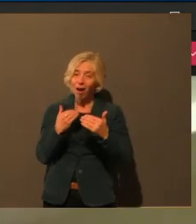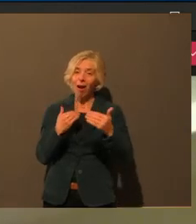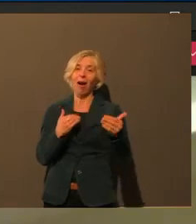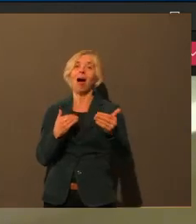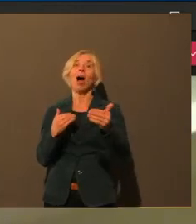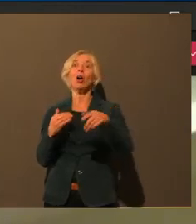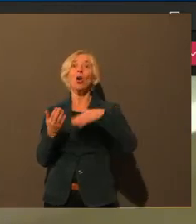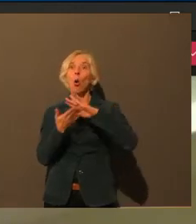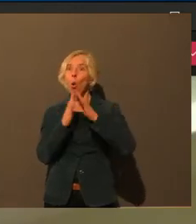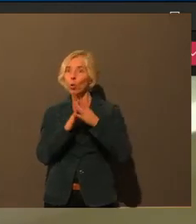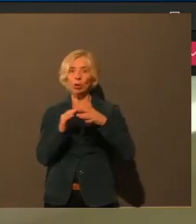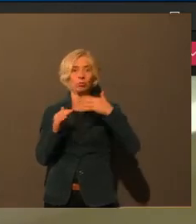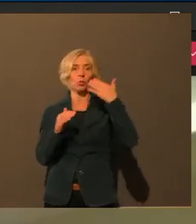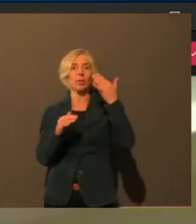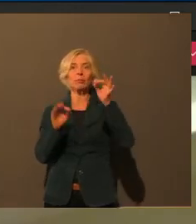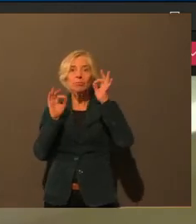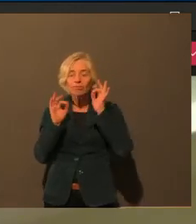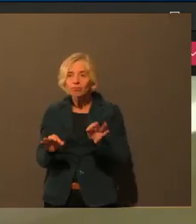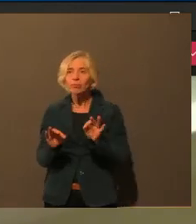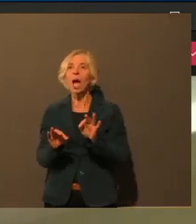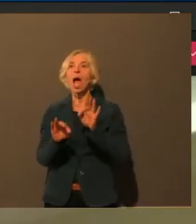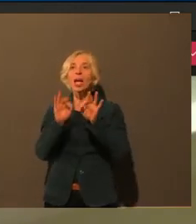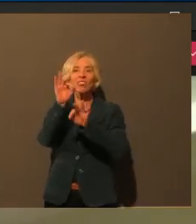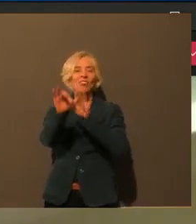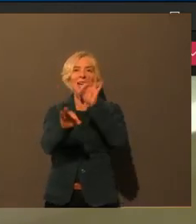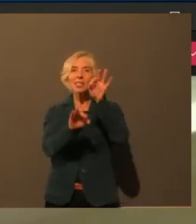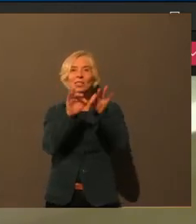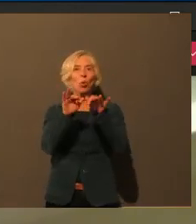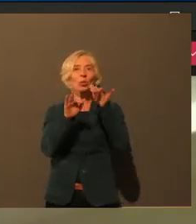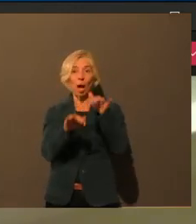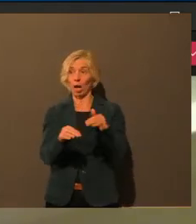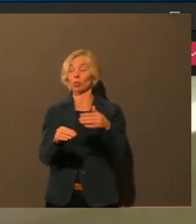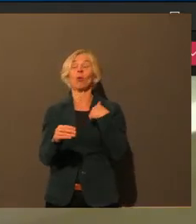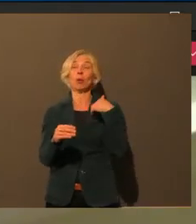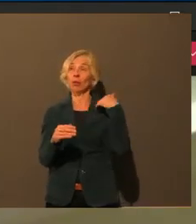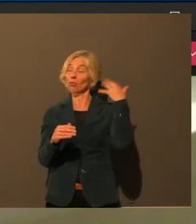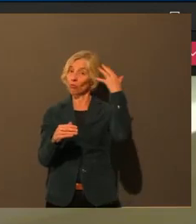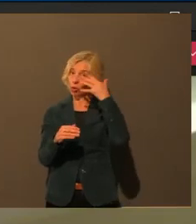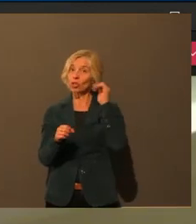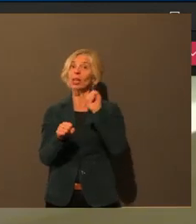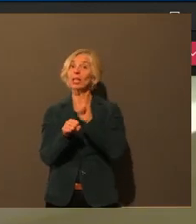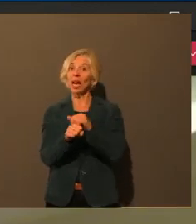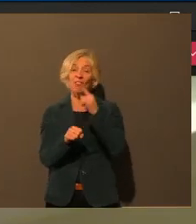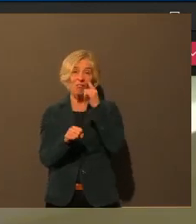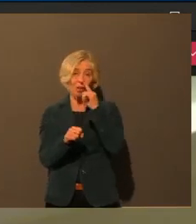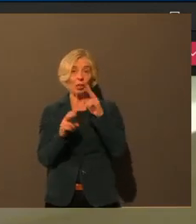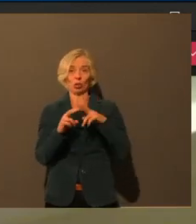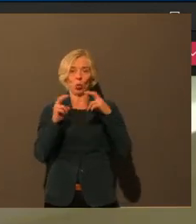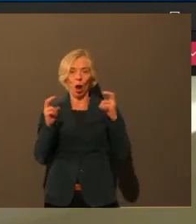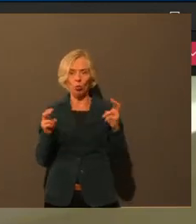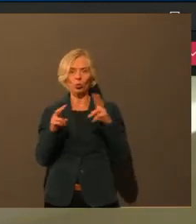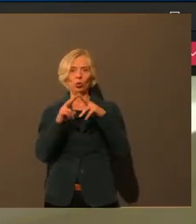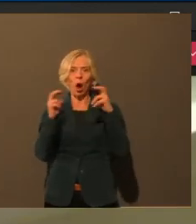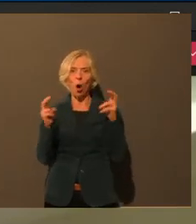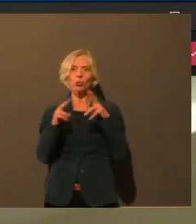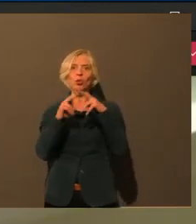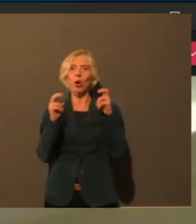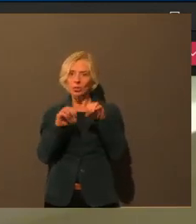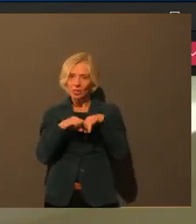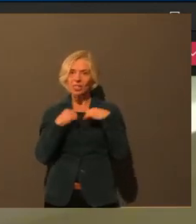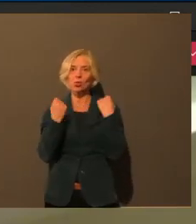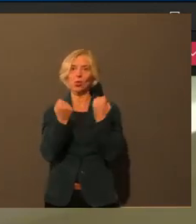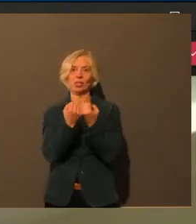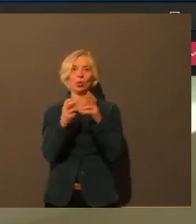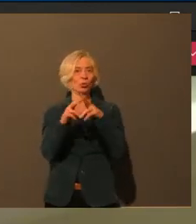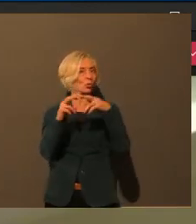das kann sich sehr schnell im familiären Umfeld auch zuspitzen, wenn man zu Hause ist. Und da stelle ich mir die Frage, wie kann man eben ganz konkret